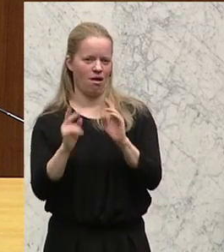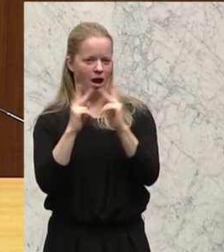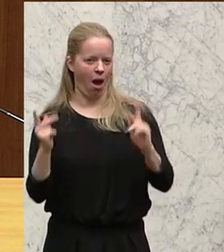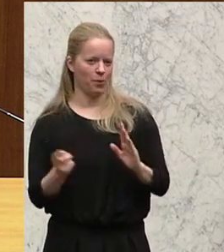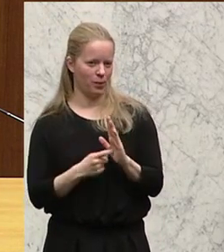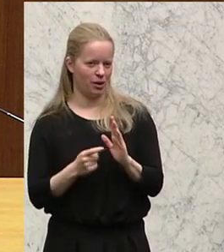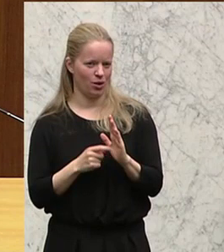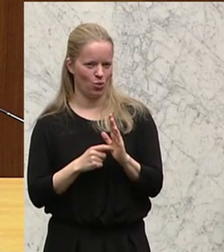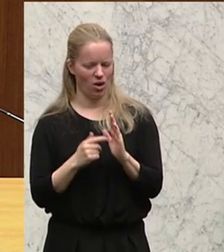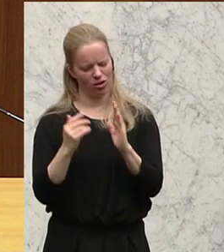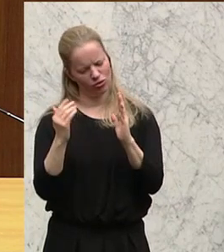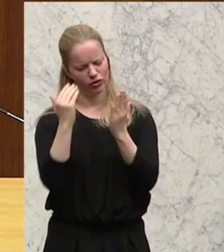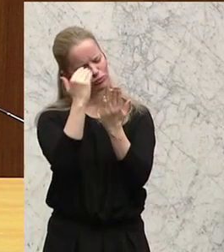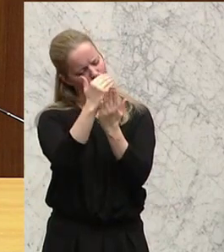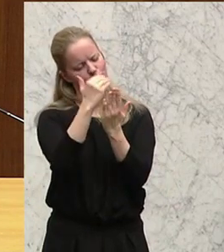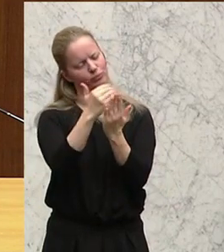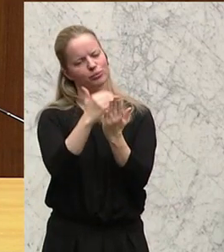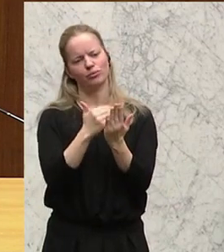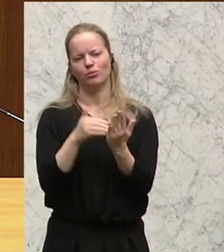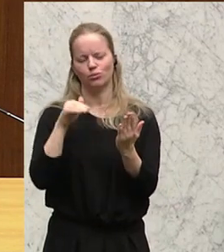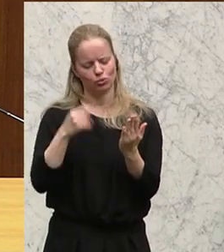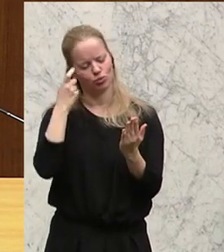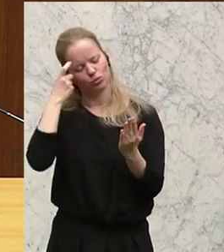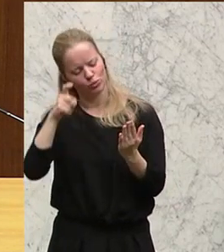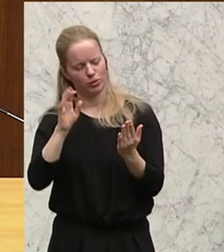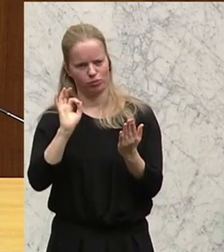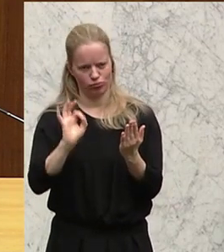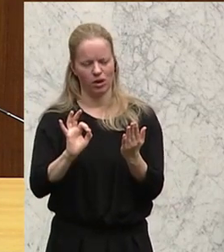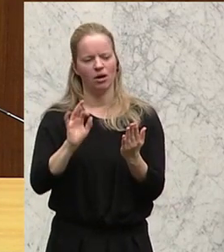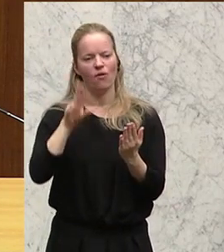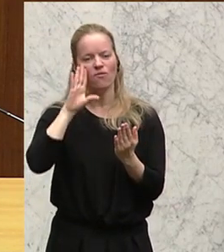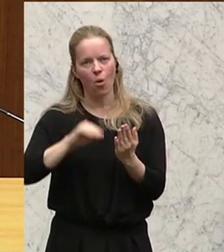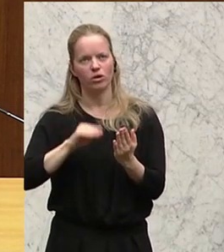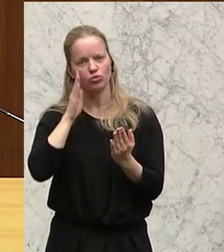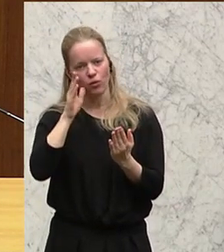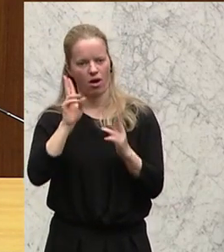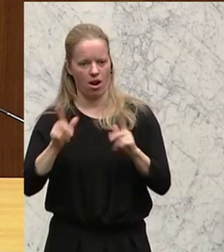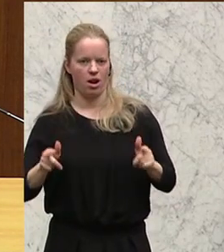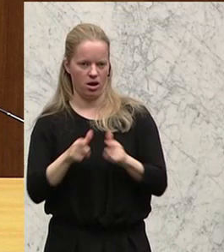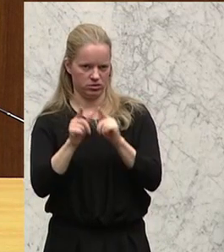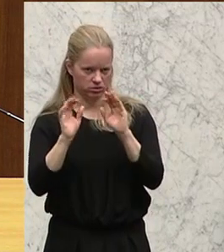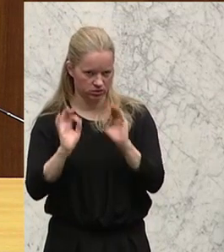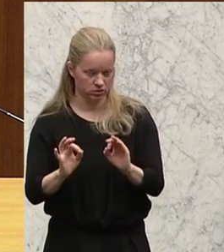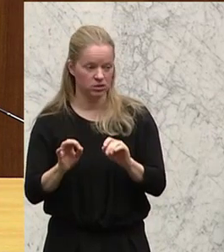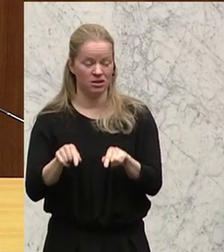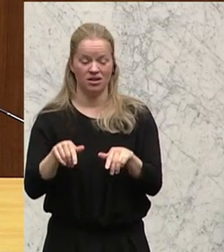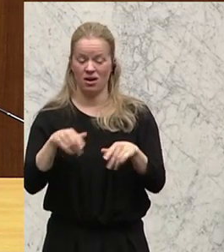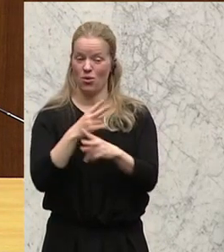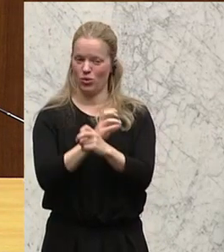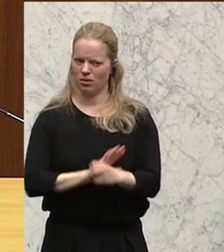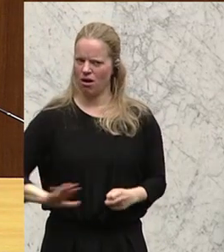Damit Wohnen leistbar bleibt. Aus meiner Sicht haben wir in Österreich einen gesunden Mix